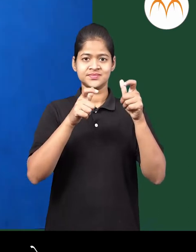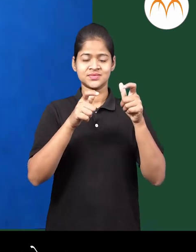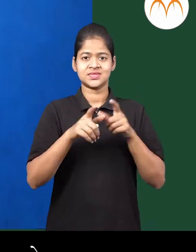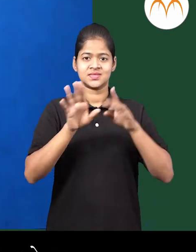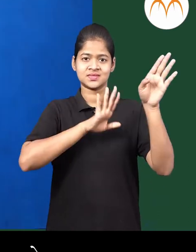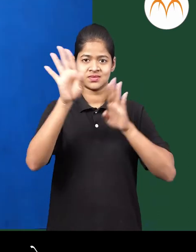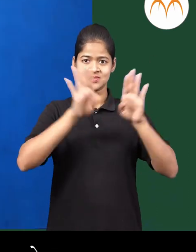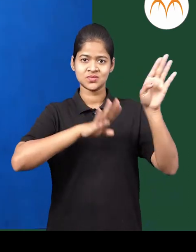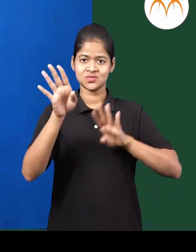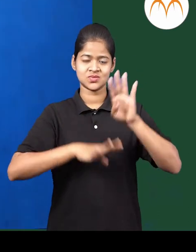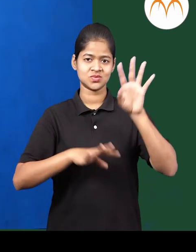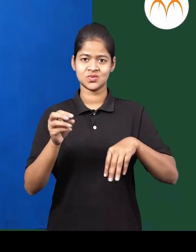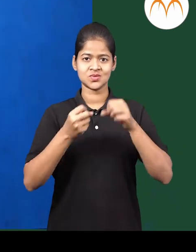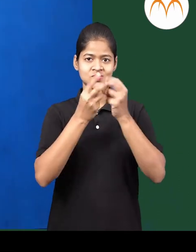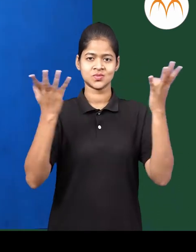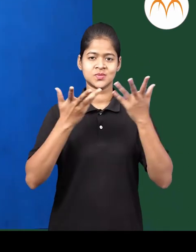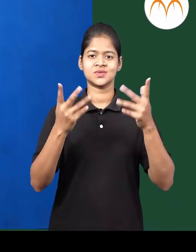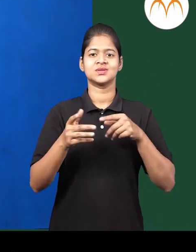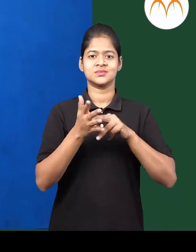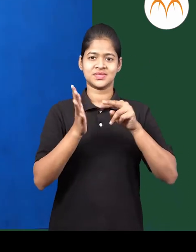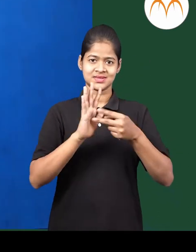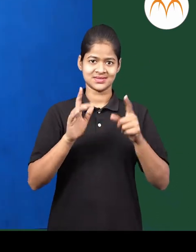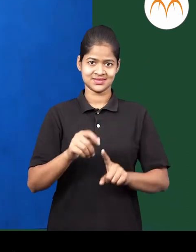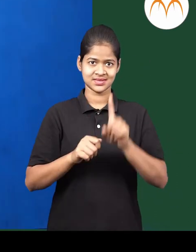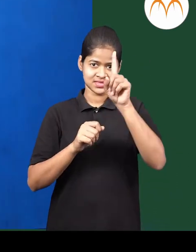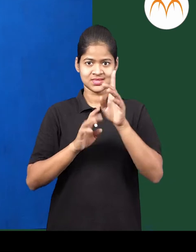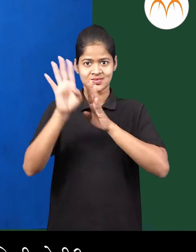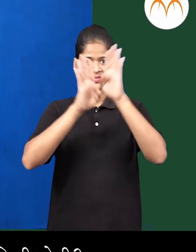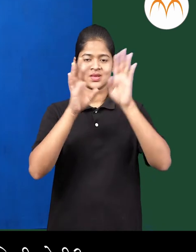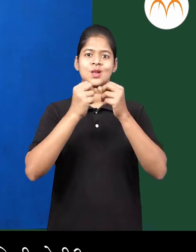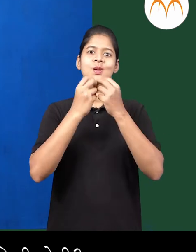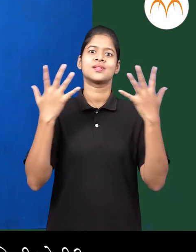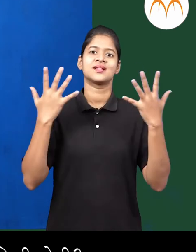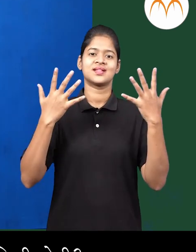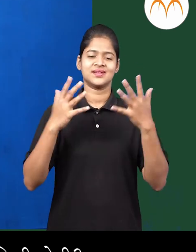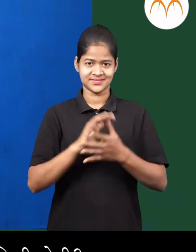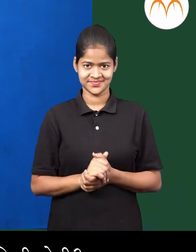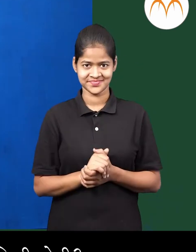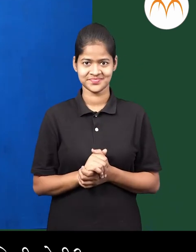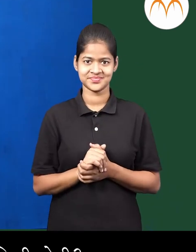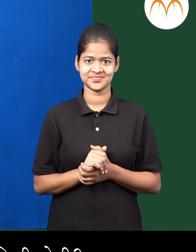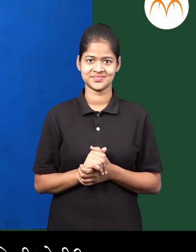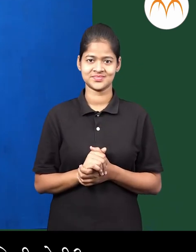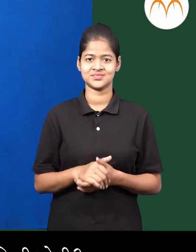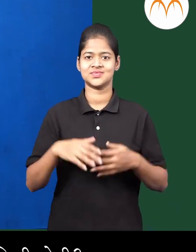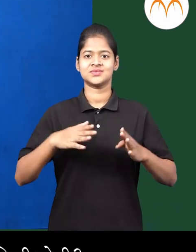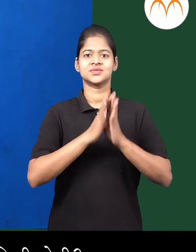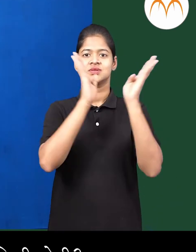खोड एक फांध्या अनेक आता त्या एका फांधी वर पान किती होती